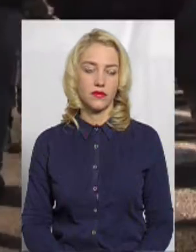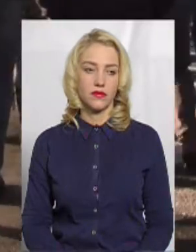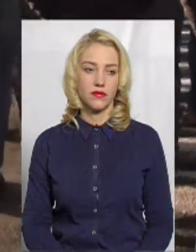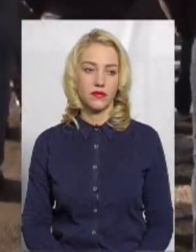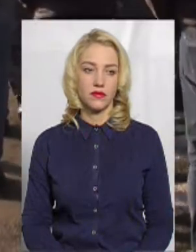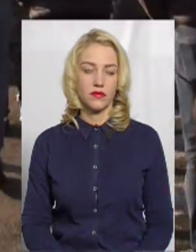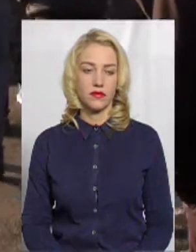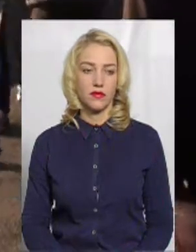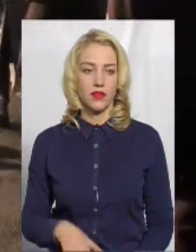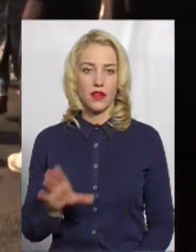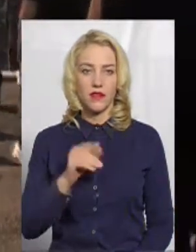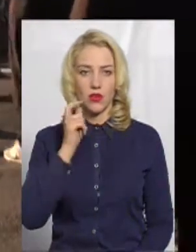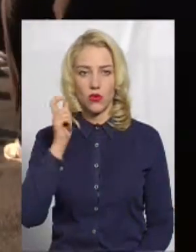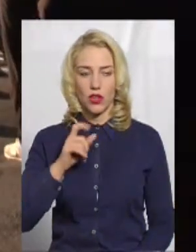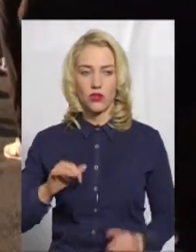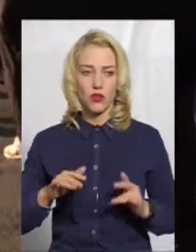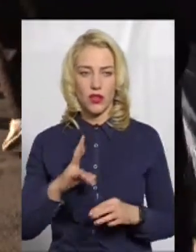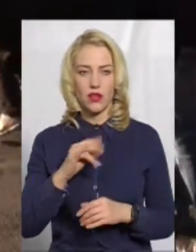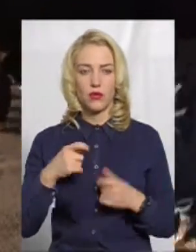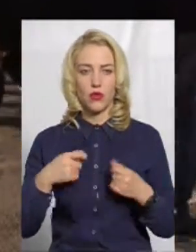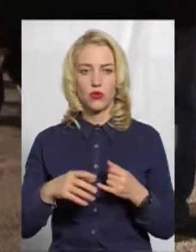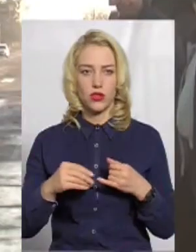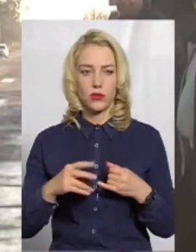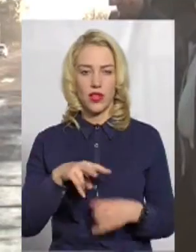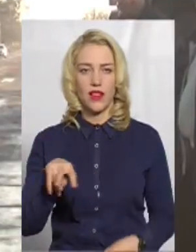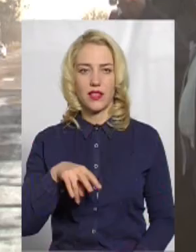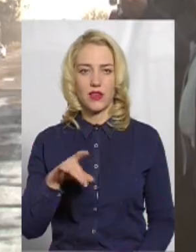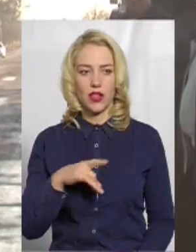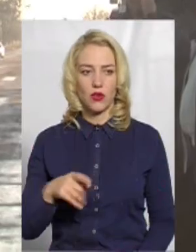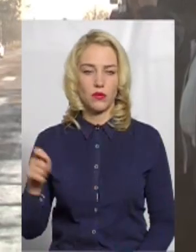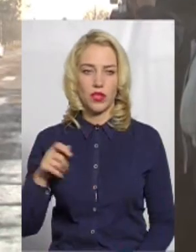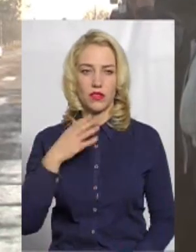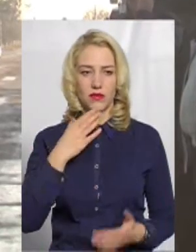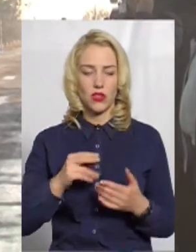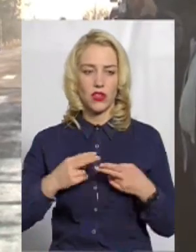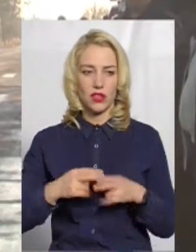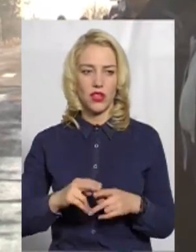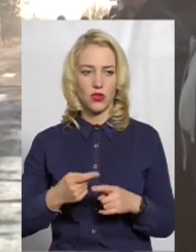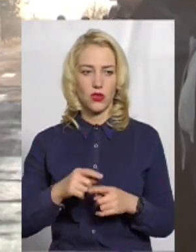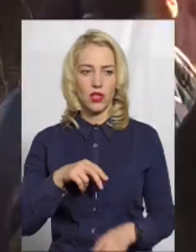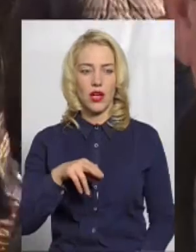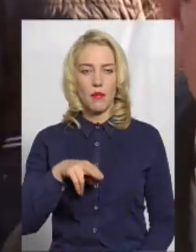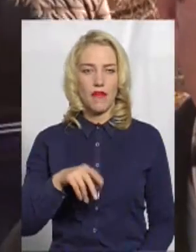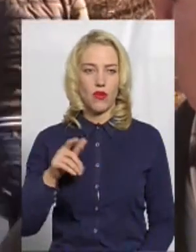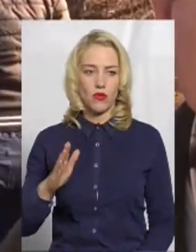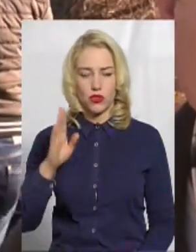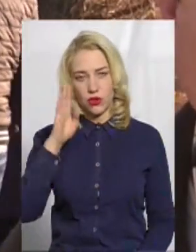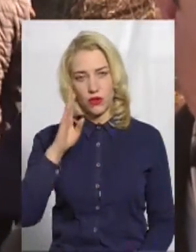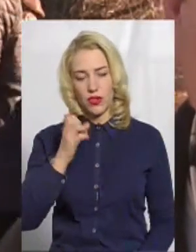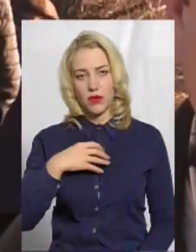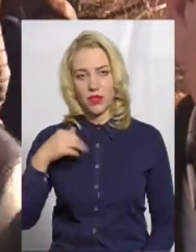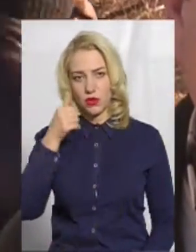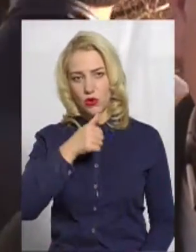На всеукраїнську акцію «Ні продажу землі» з Литичівського району приїхав зі своєю технікою Павло Волинський. Чоловік 15 років